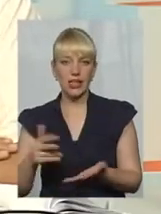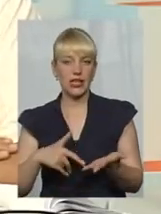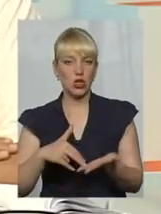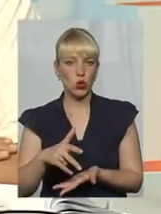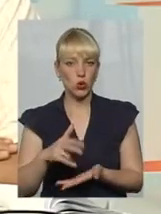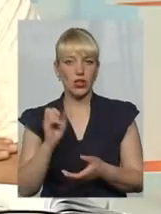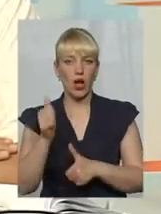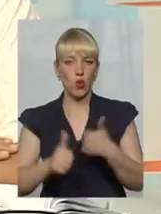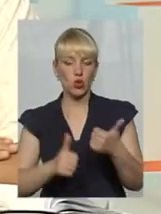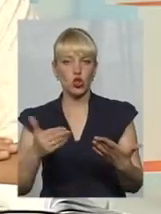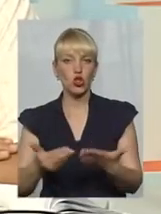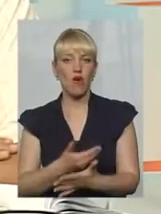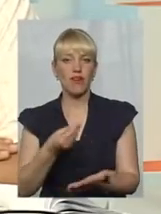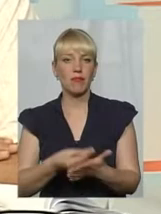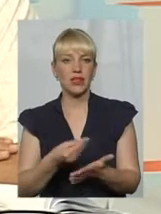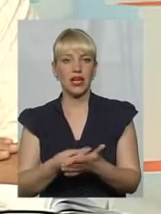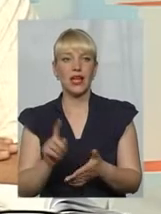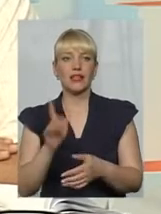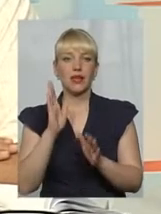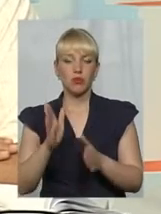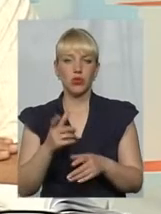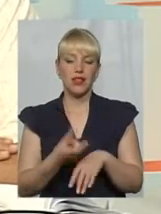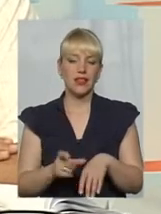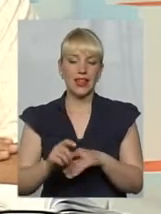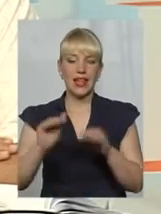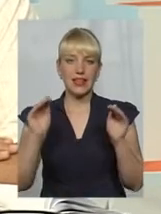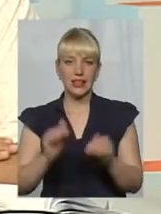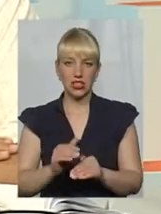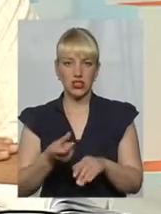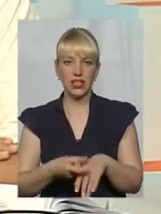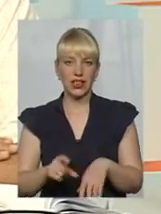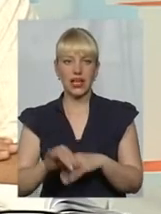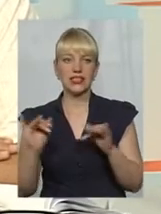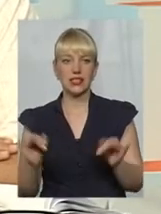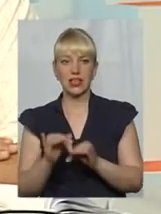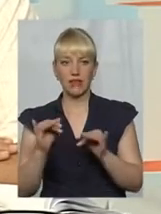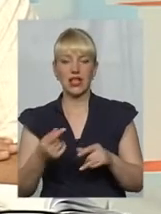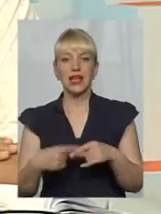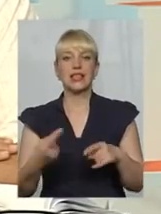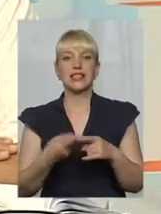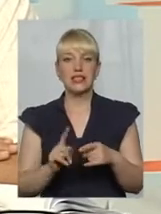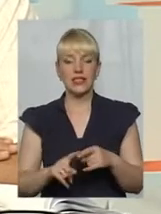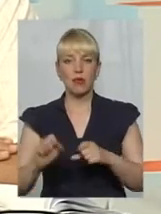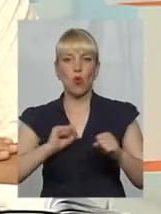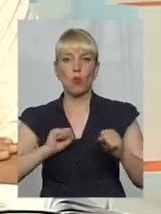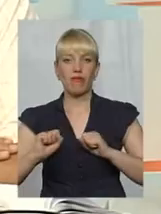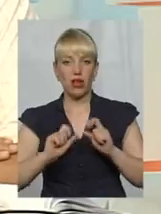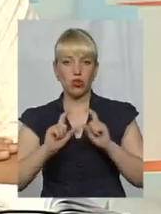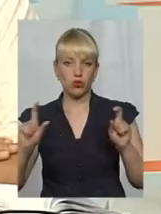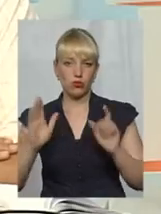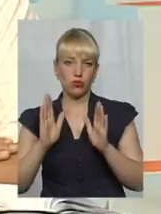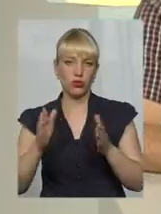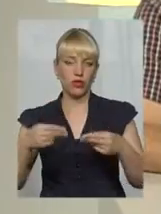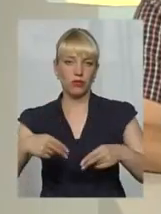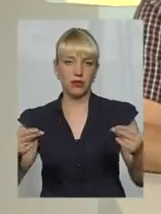тарифами, який буде найнижчий і найцікавіший, з тим тарифом, з тим управляючою компанією ми підпишемо